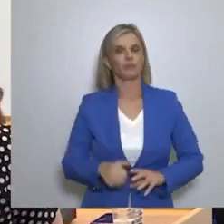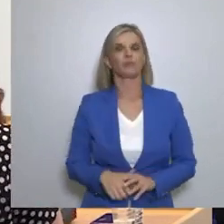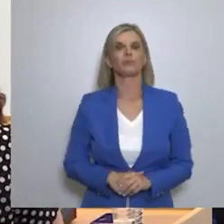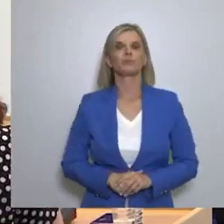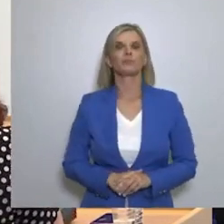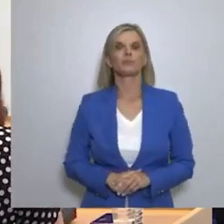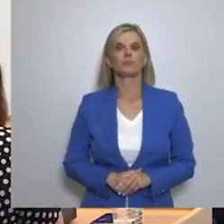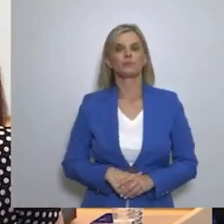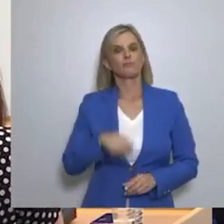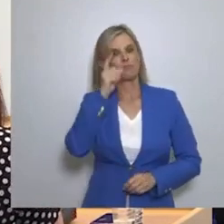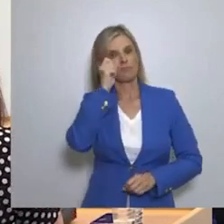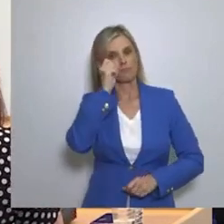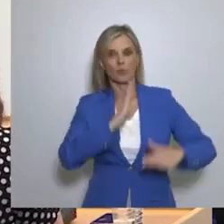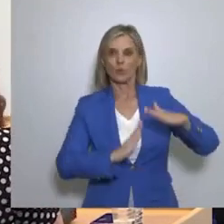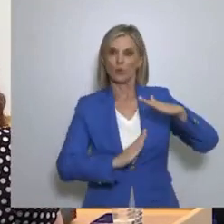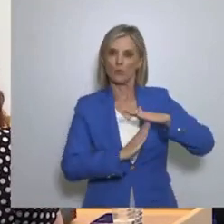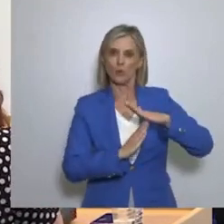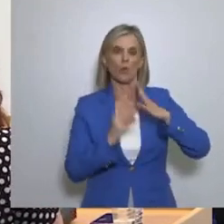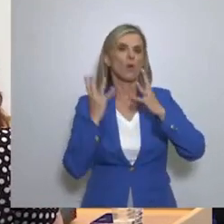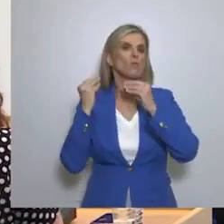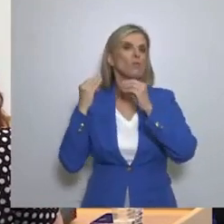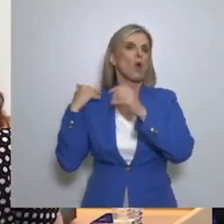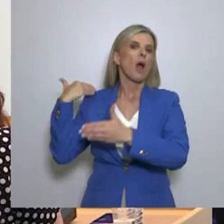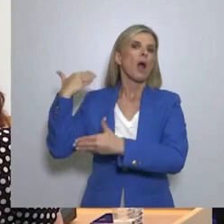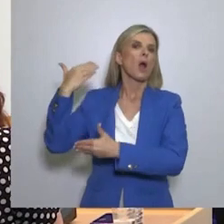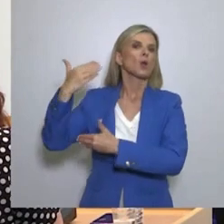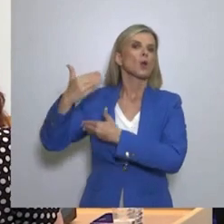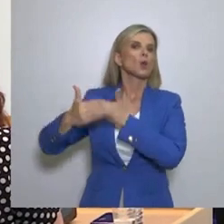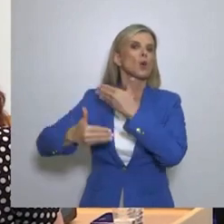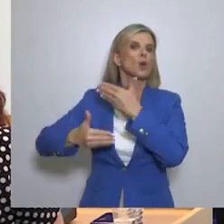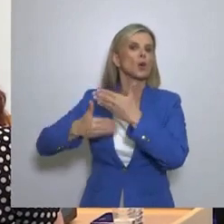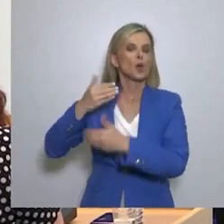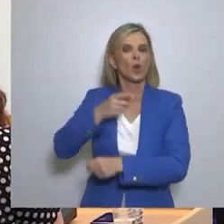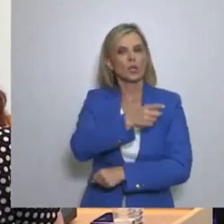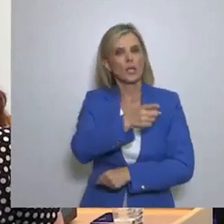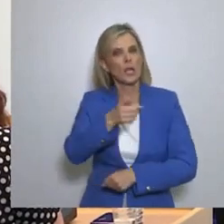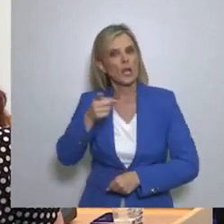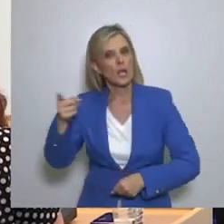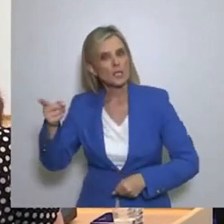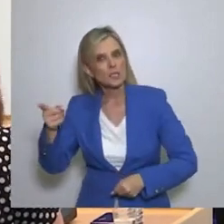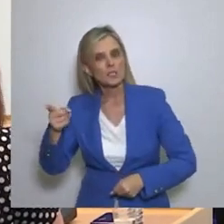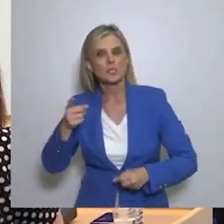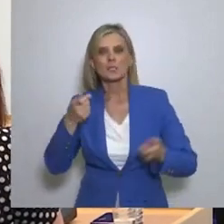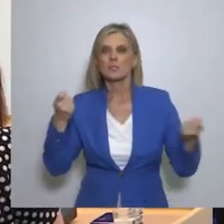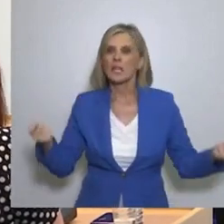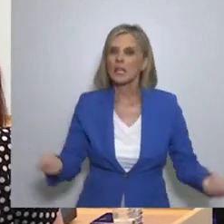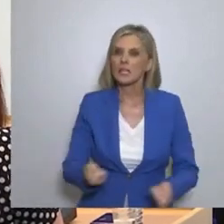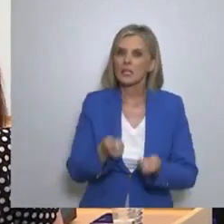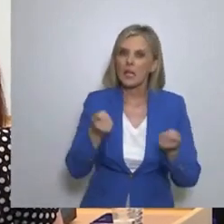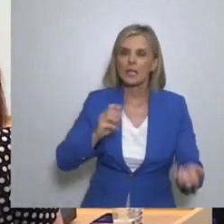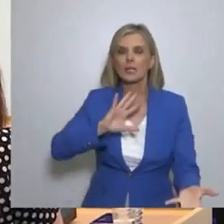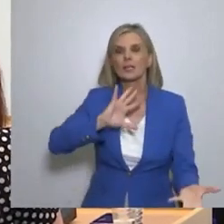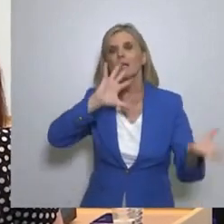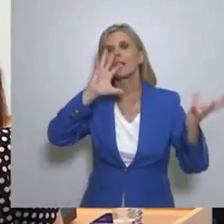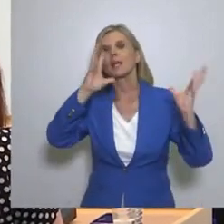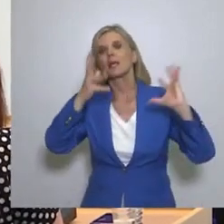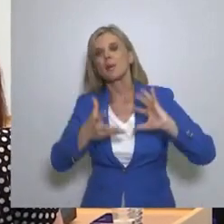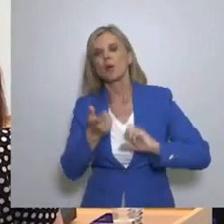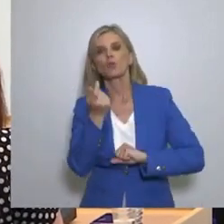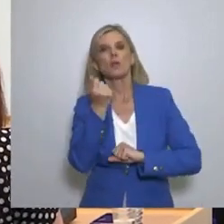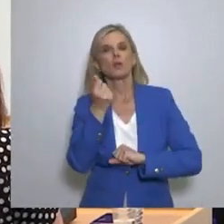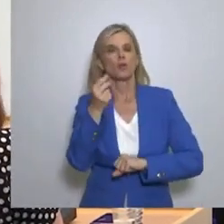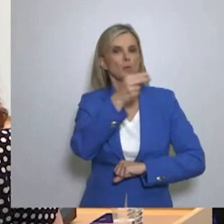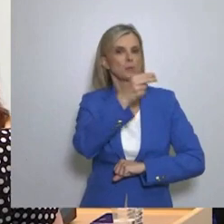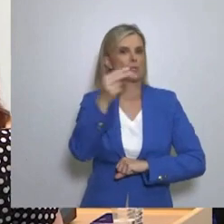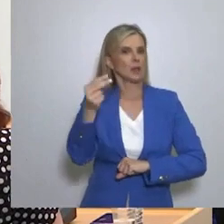Κύριε Πρόεδρε, αρκετά χρόνια έχετε απασχολήσει στο παγκόσμιο ιστό, τόσο για οικονομικά παγκόσμια θέματα, όσο και για